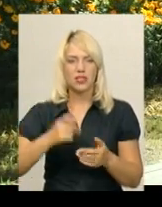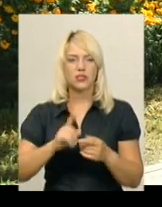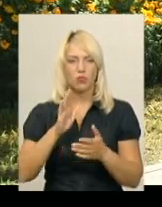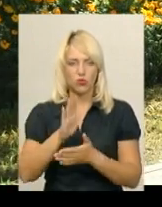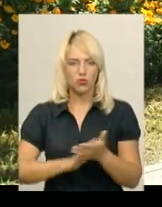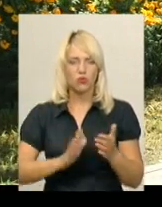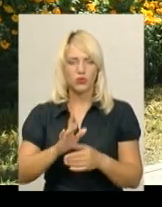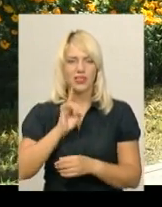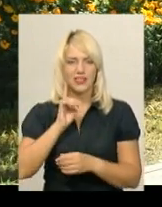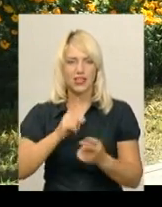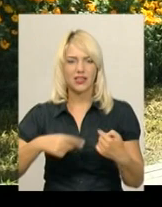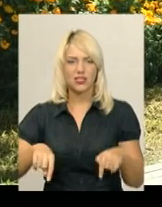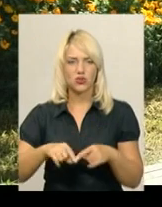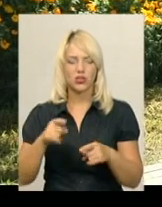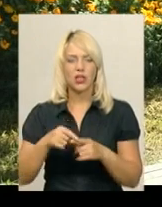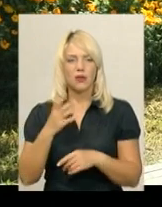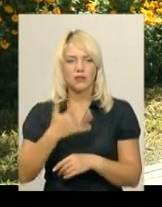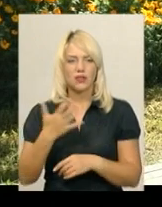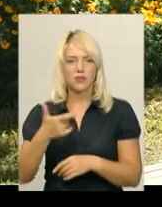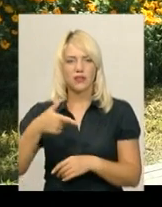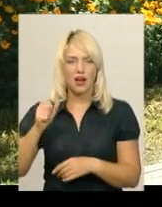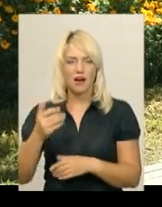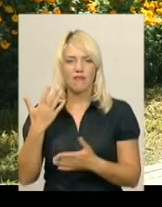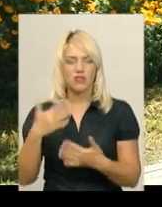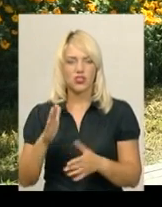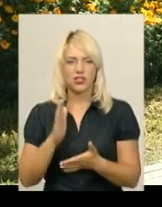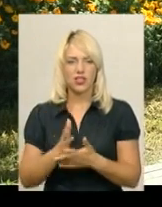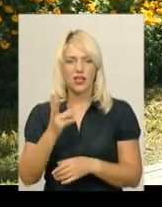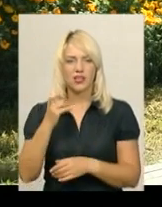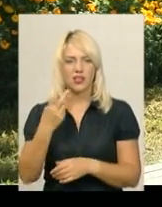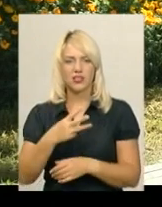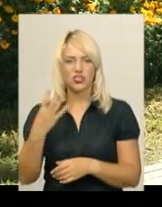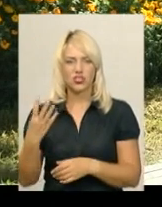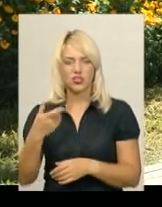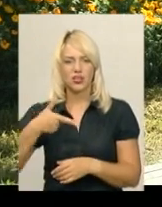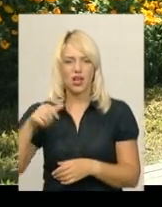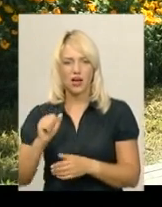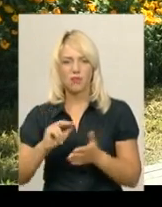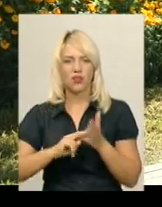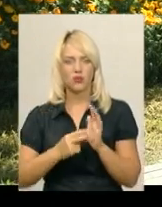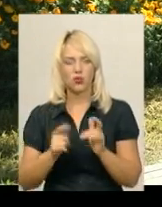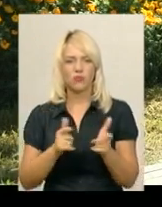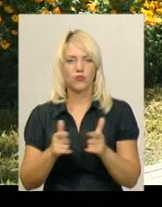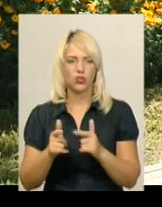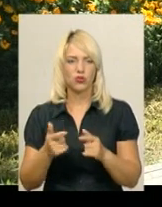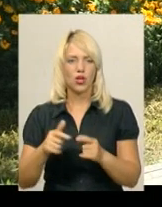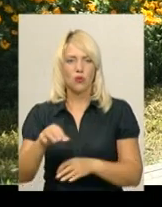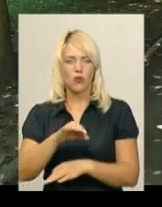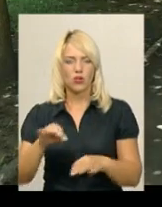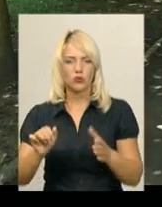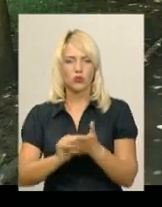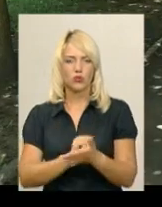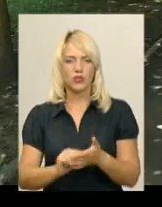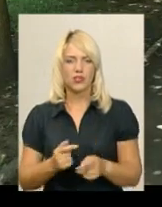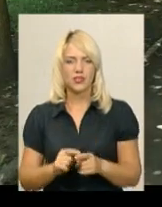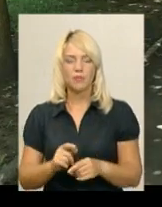зелену зону, тобто там 55 гектарів вже є, і ще на 34 гектара плануємо виготовити цю проєктну документацію.